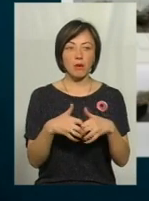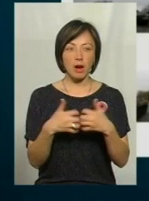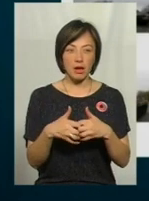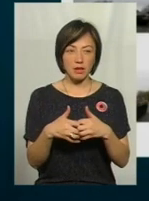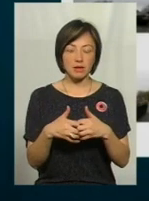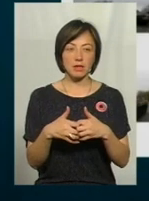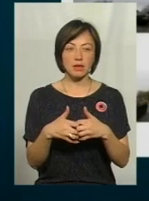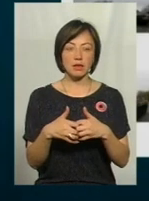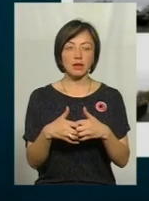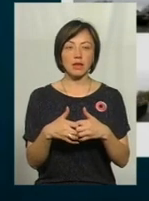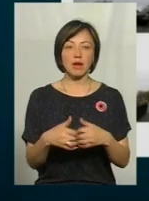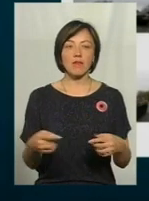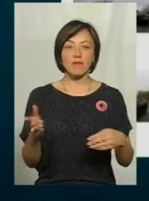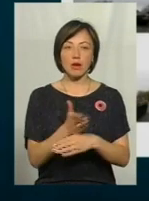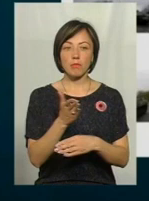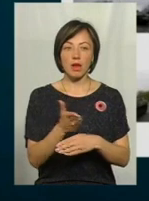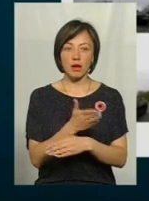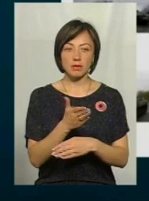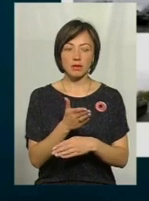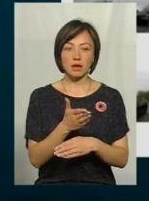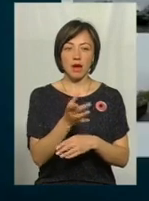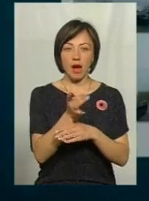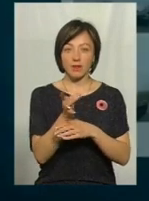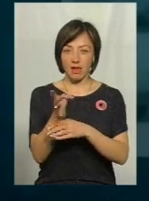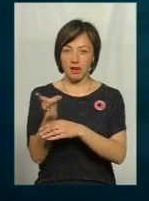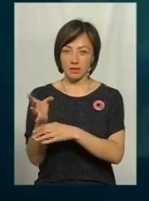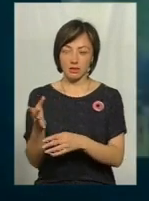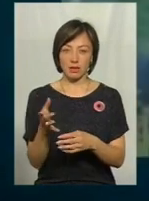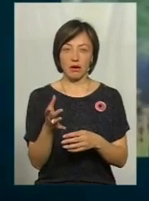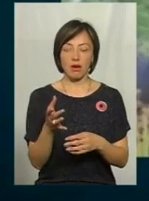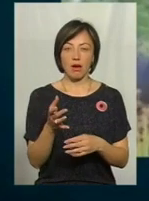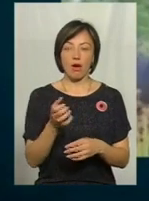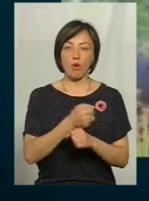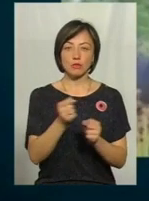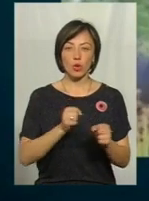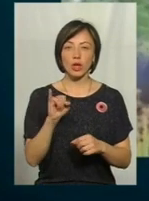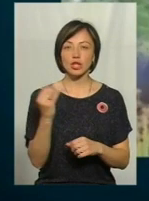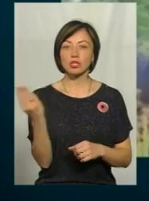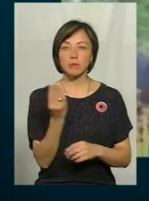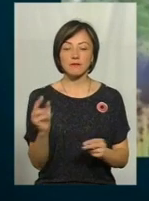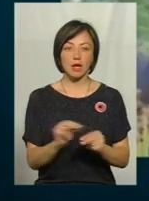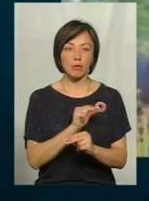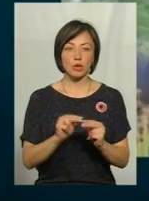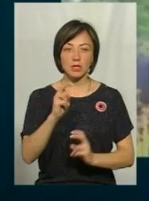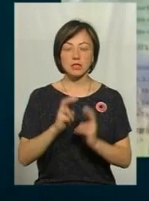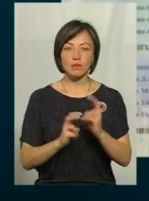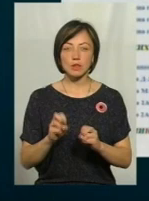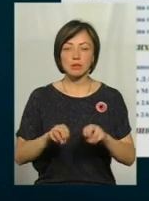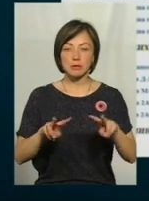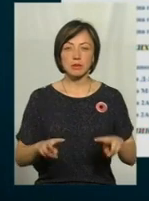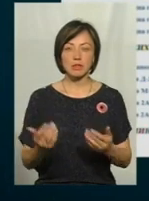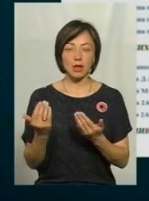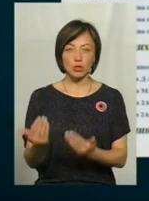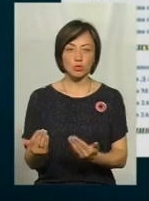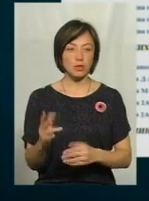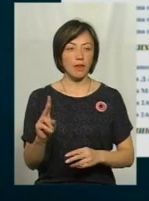який виробляє автоматичне артилерійське озброєння, і Шепетівський ремонтний завод, який спеціалізується